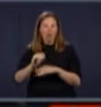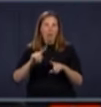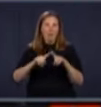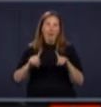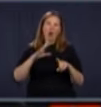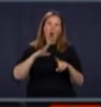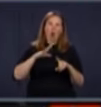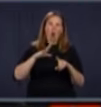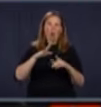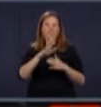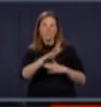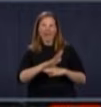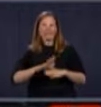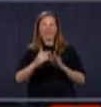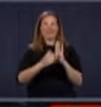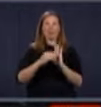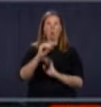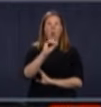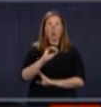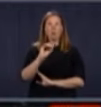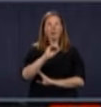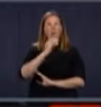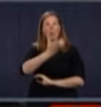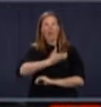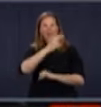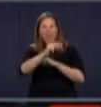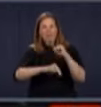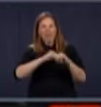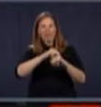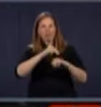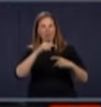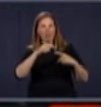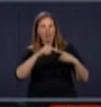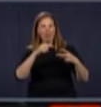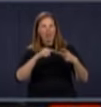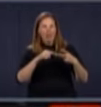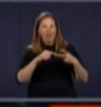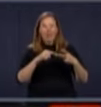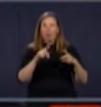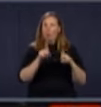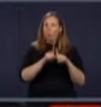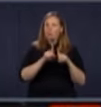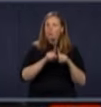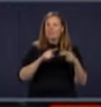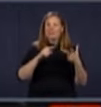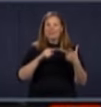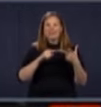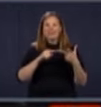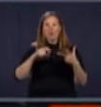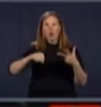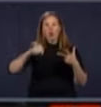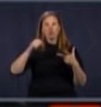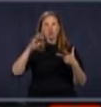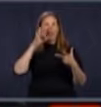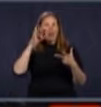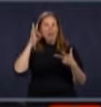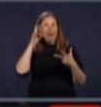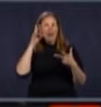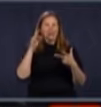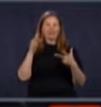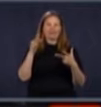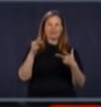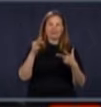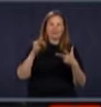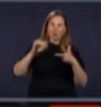mitoyennes comme l'Outaouais, la Capitale-Nationale, et Chaudière-Appalaches, où est-ce qu'il y eu une certaine transmission